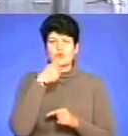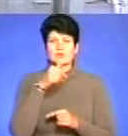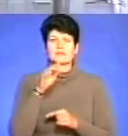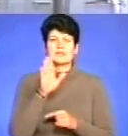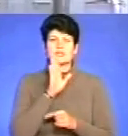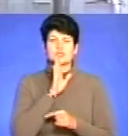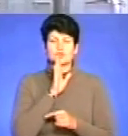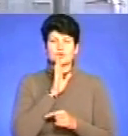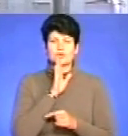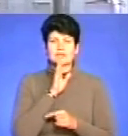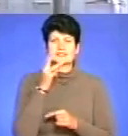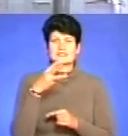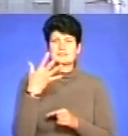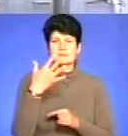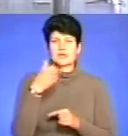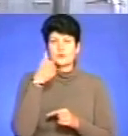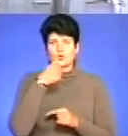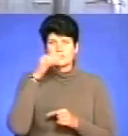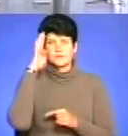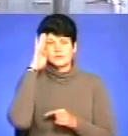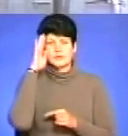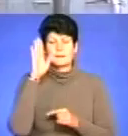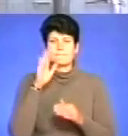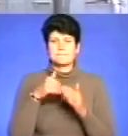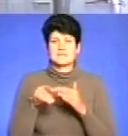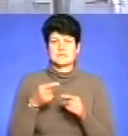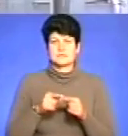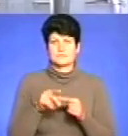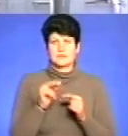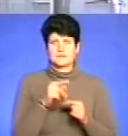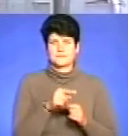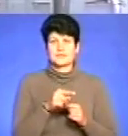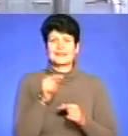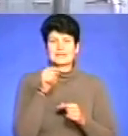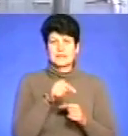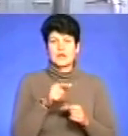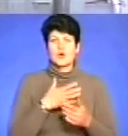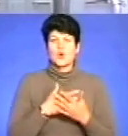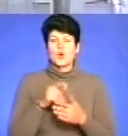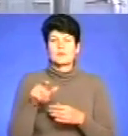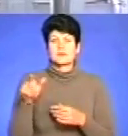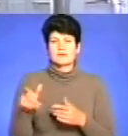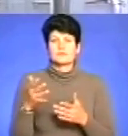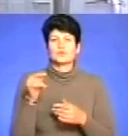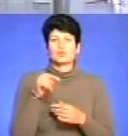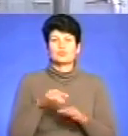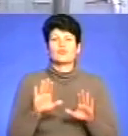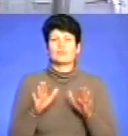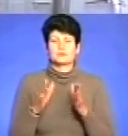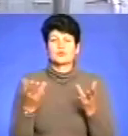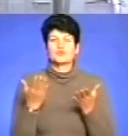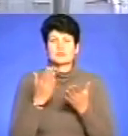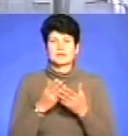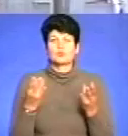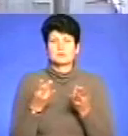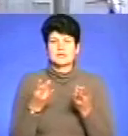і 35 років для чоловіків, які вийшли на пенсію після цієї дати. Для тих громадян, які в такому випадку, якщо є необхідний